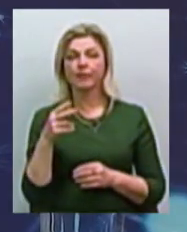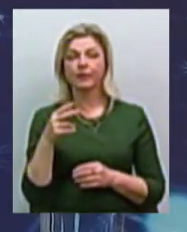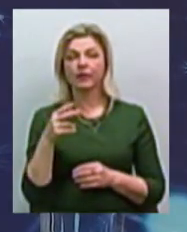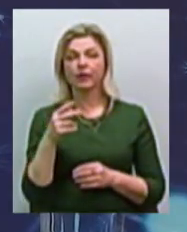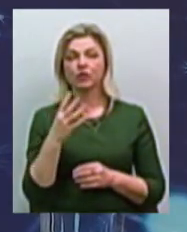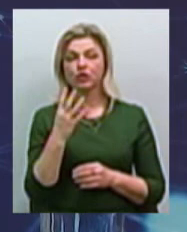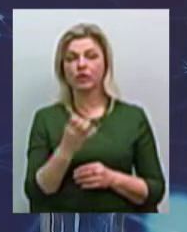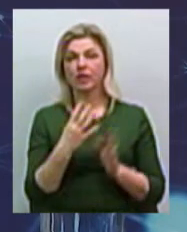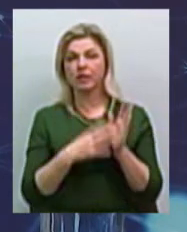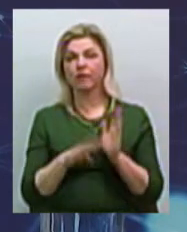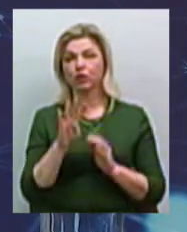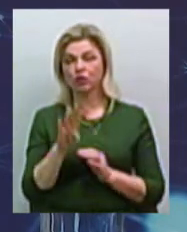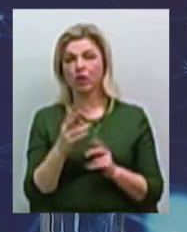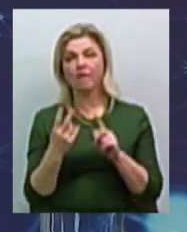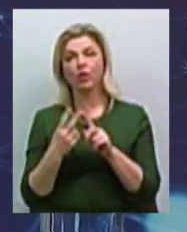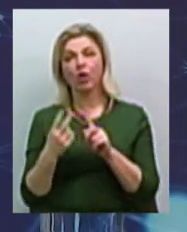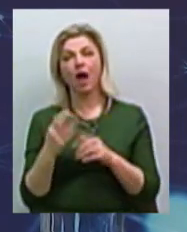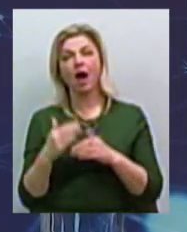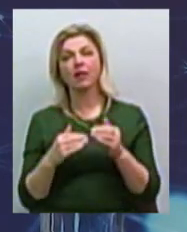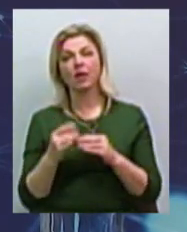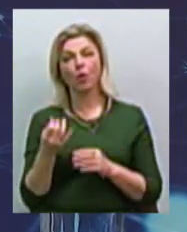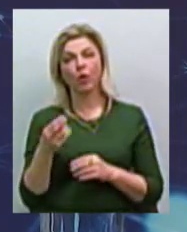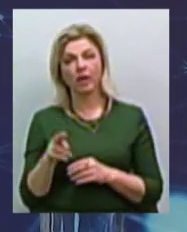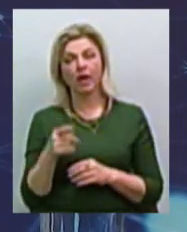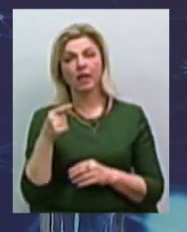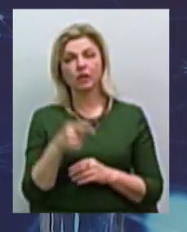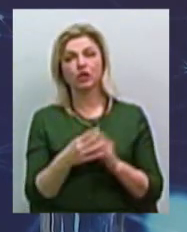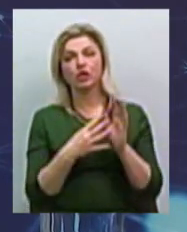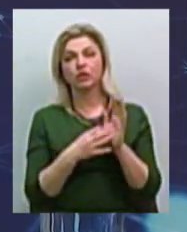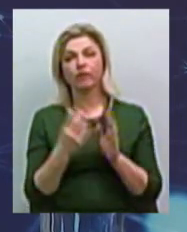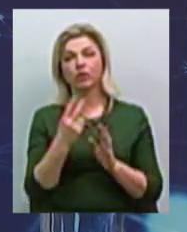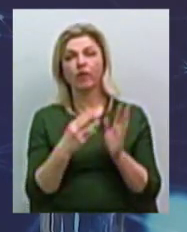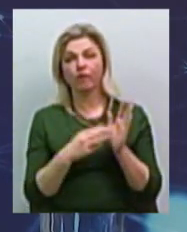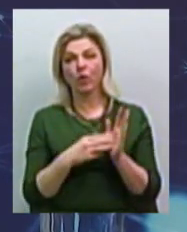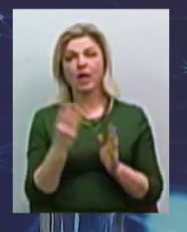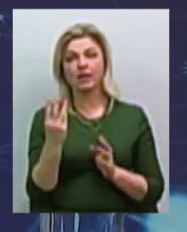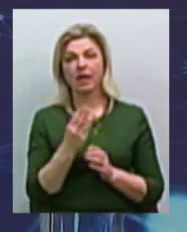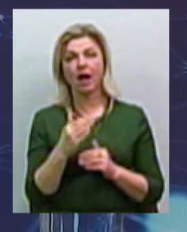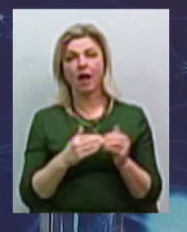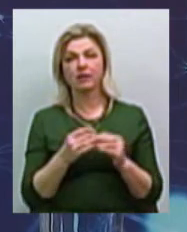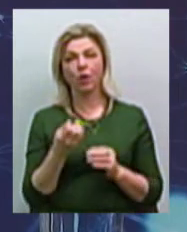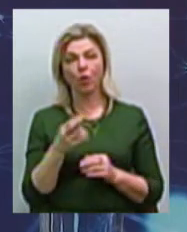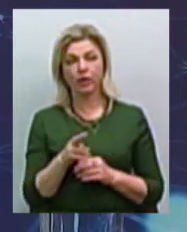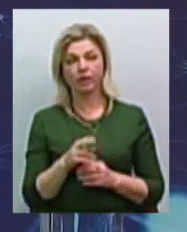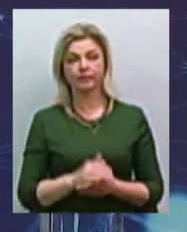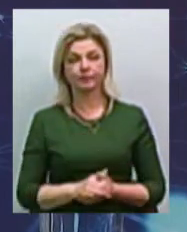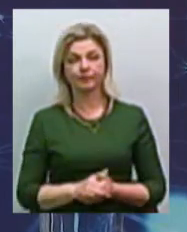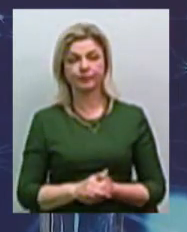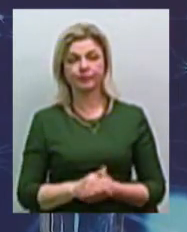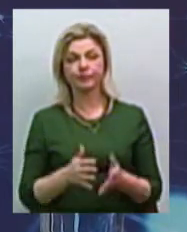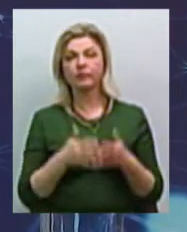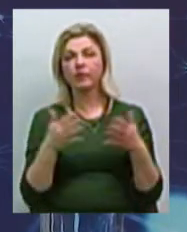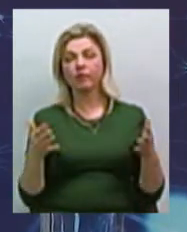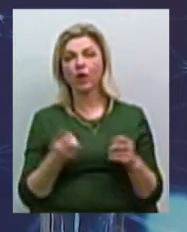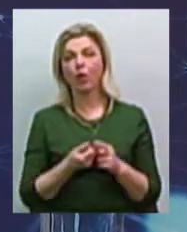494 особи – друга категорія, 1928 – третя категорія. Звичайно, велика в нас